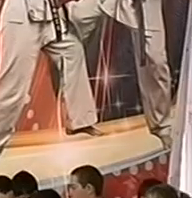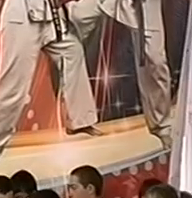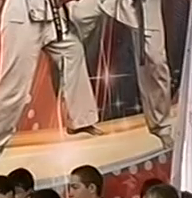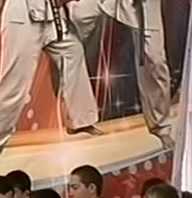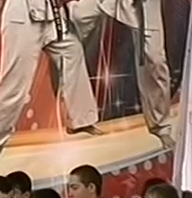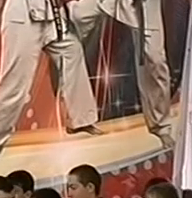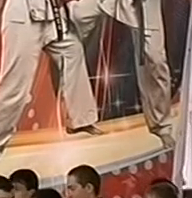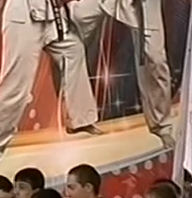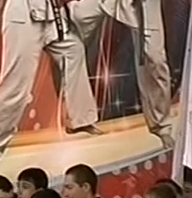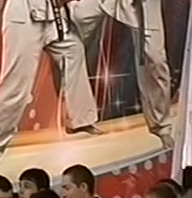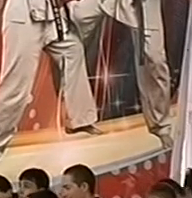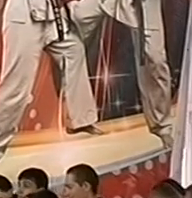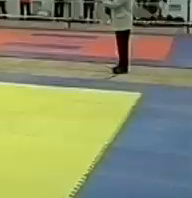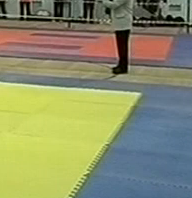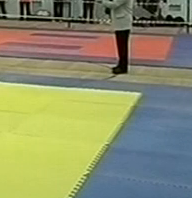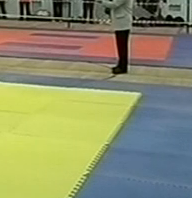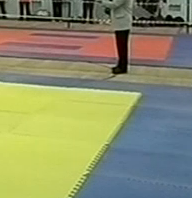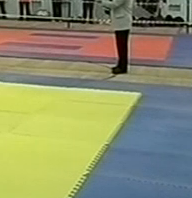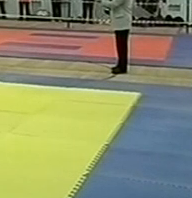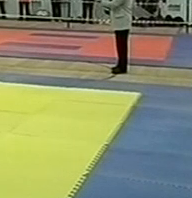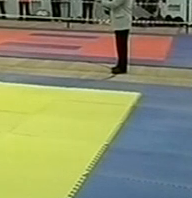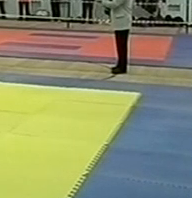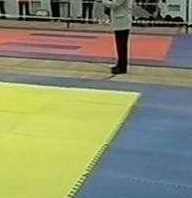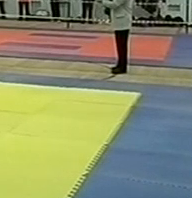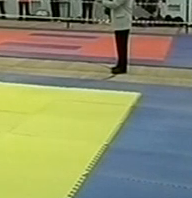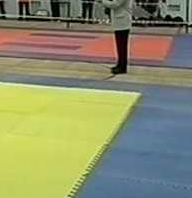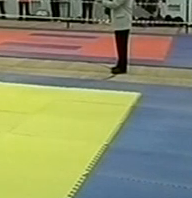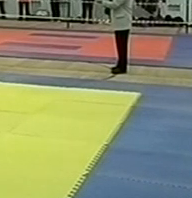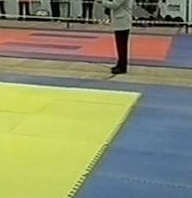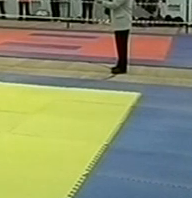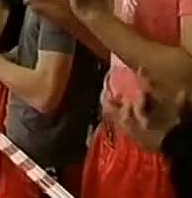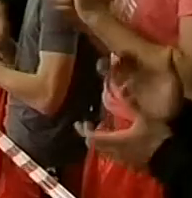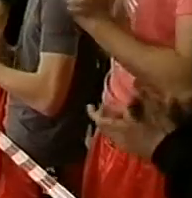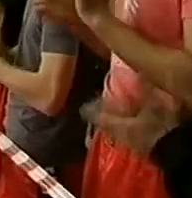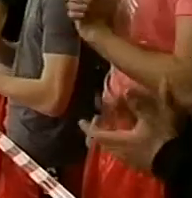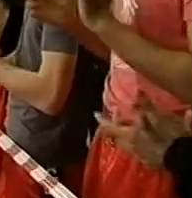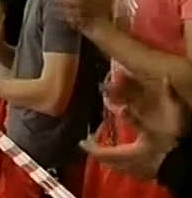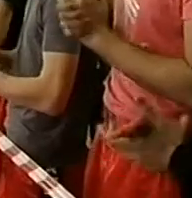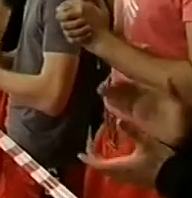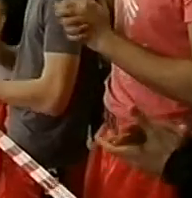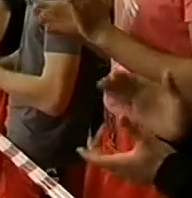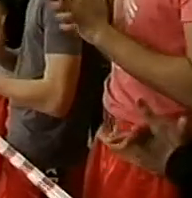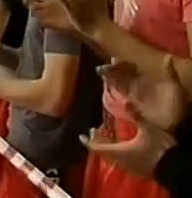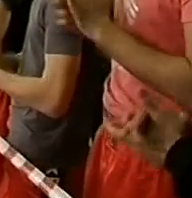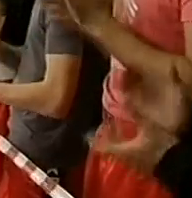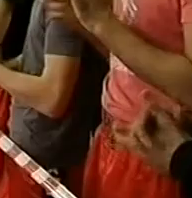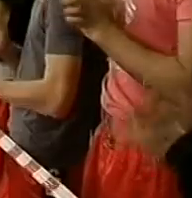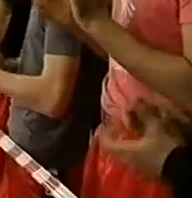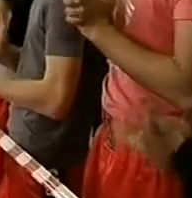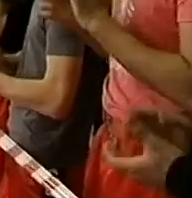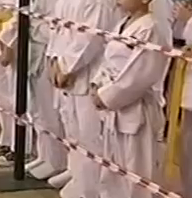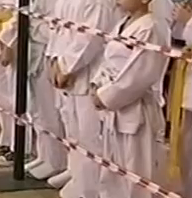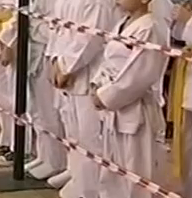18-й рік поспіль в Олександрії відбувся відкритий чемпіонат області з військово-спортивного багатоборства. Традиційний турнір